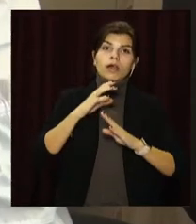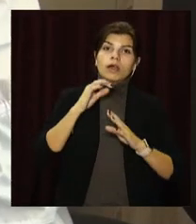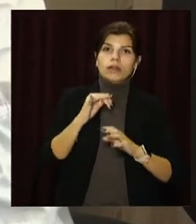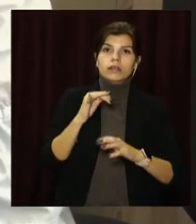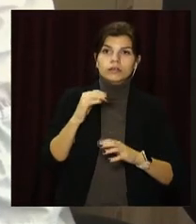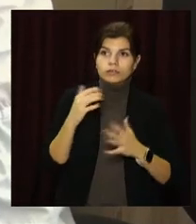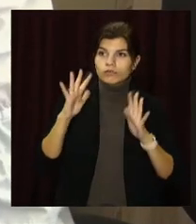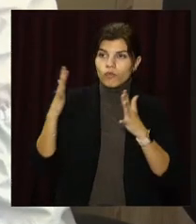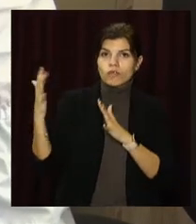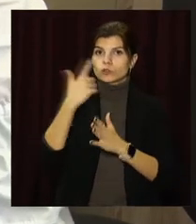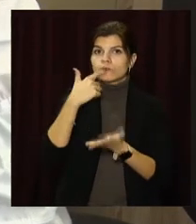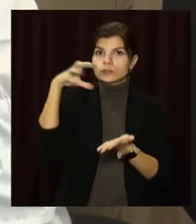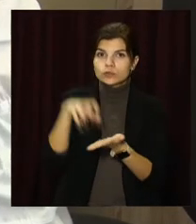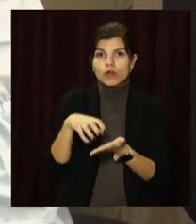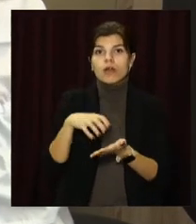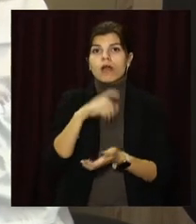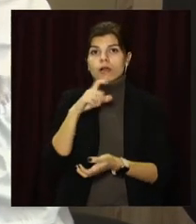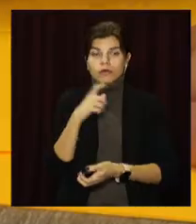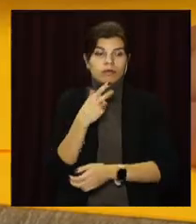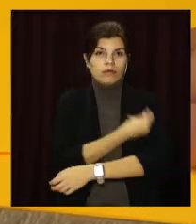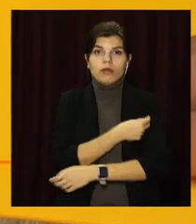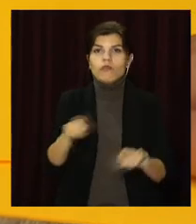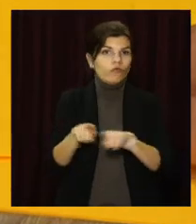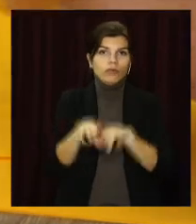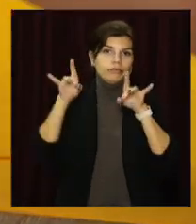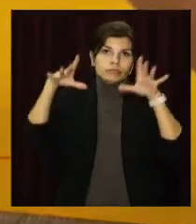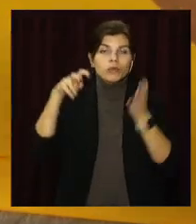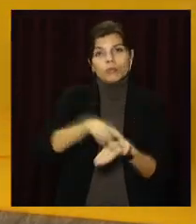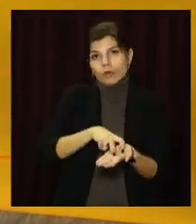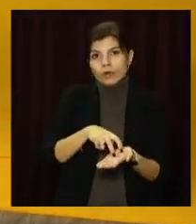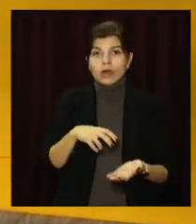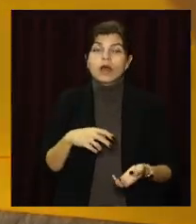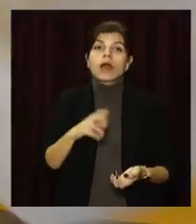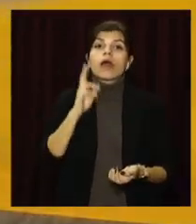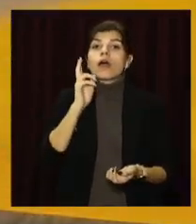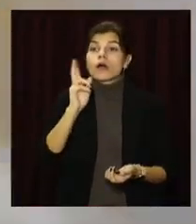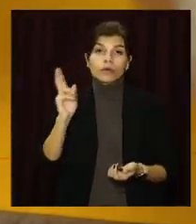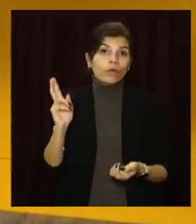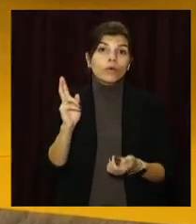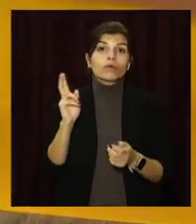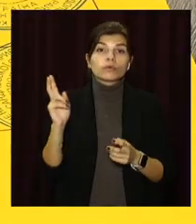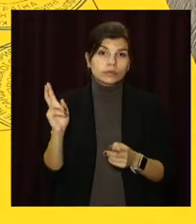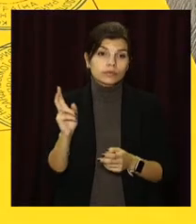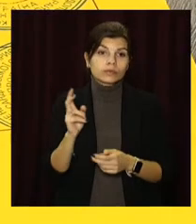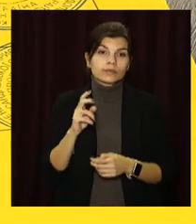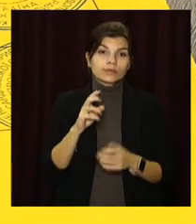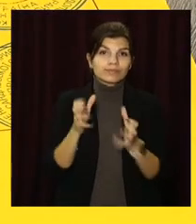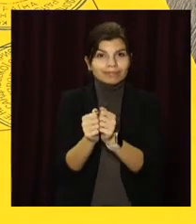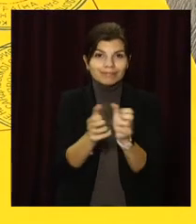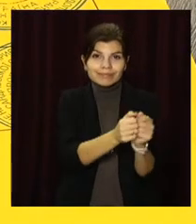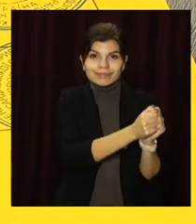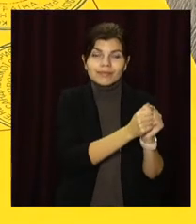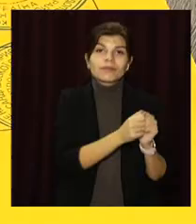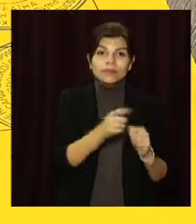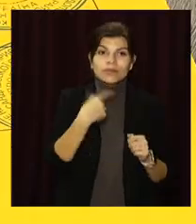соціологи. Часті випадки, коли люди просто купують підроблені сертифікати. Кого не вдалося спіймати на гарячому, той сприяє